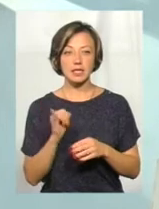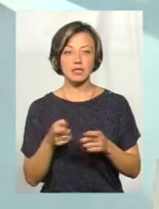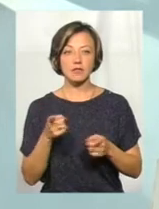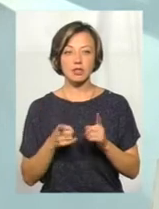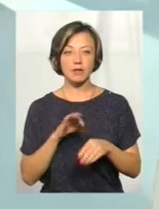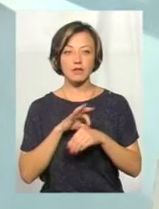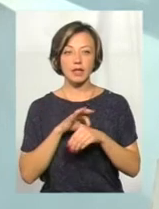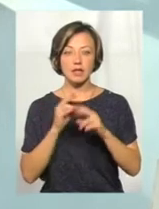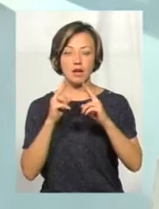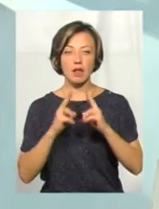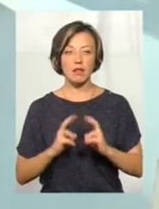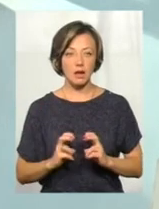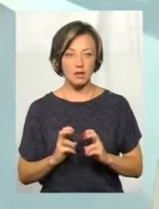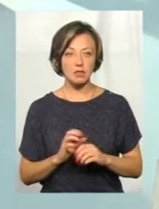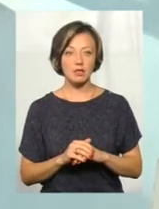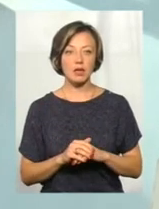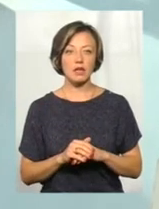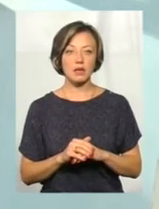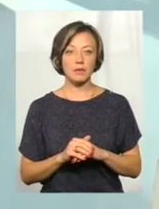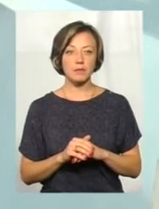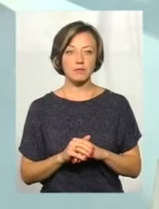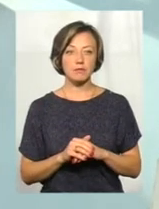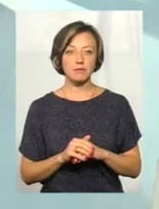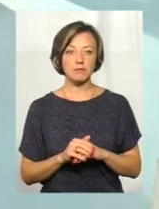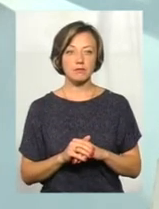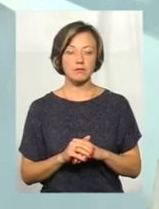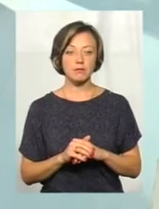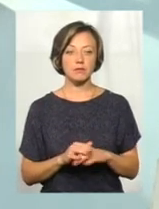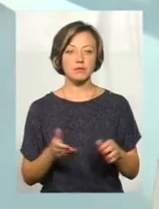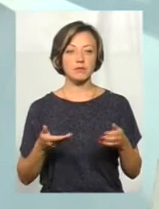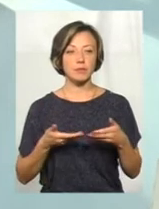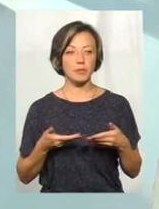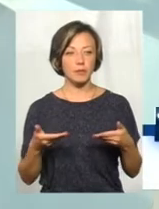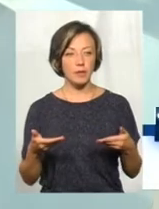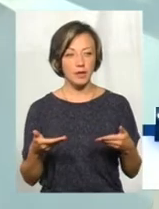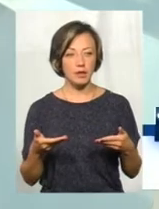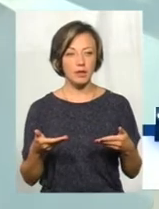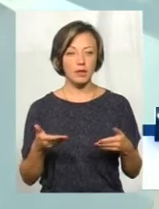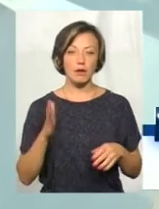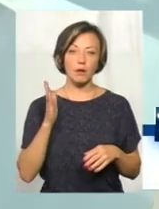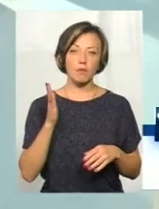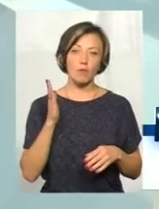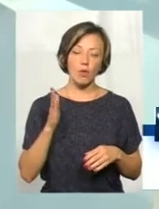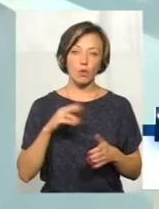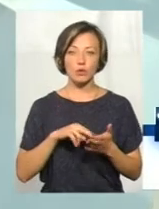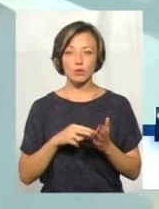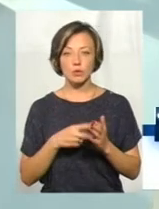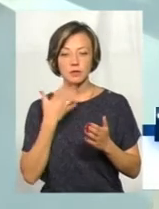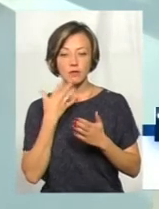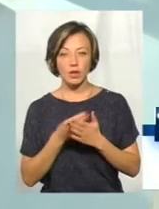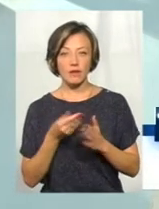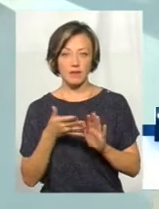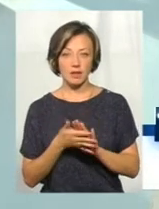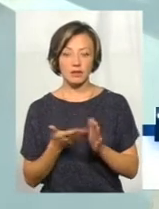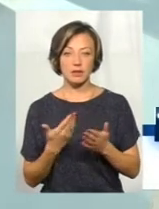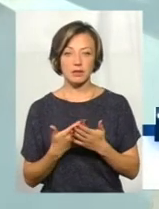ведеться аналіз. Ми прогнозуємо якісь свої витрати, адже